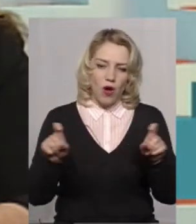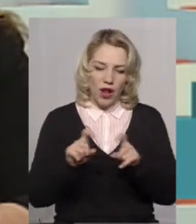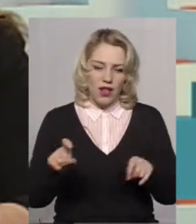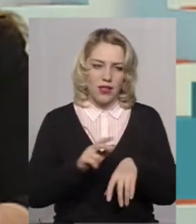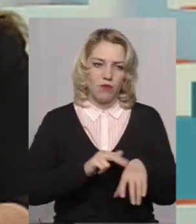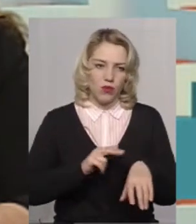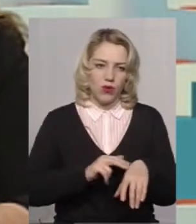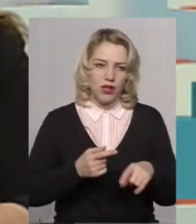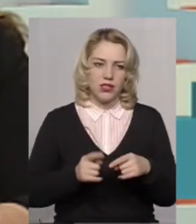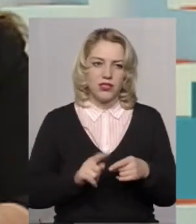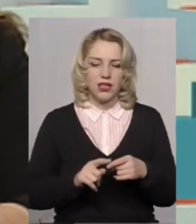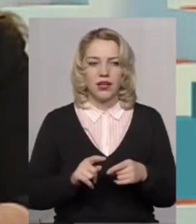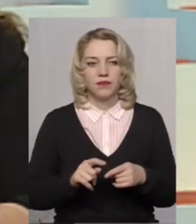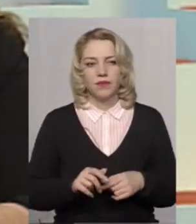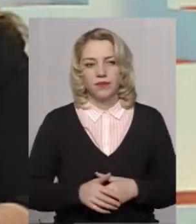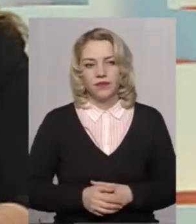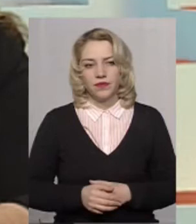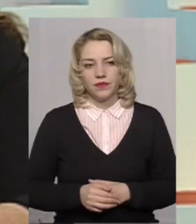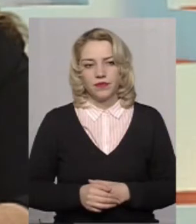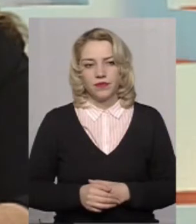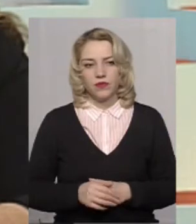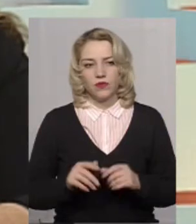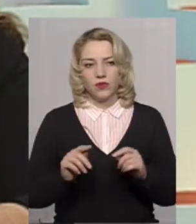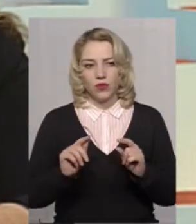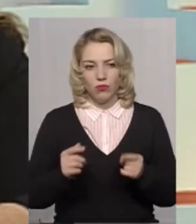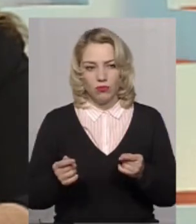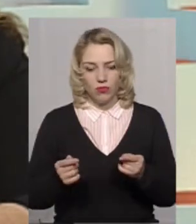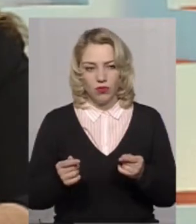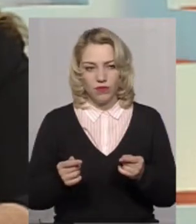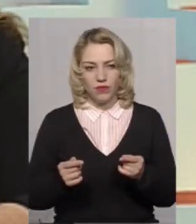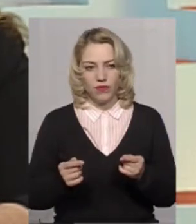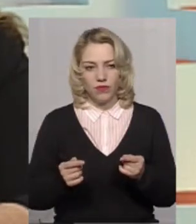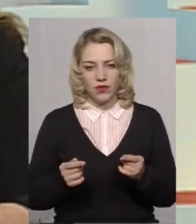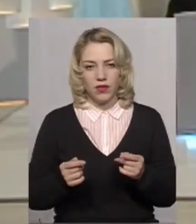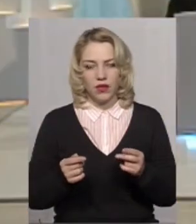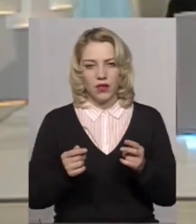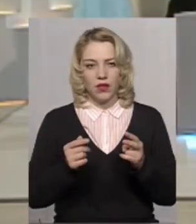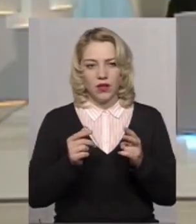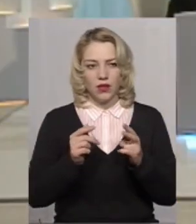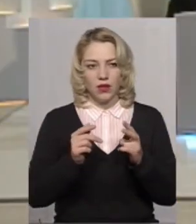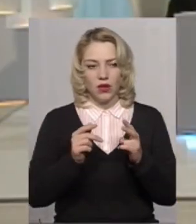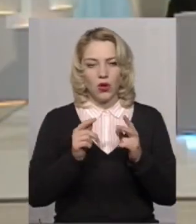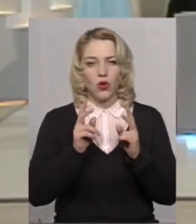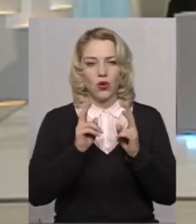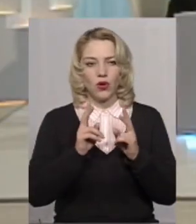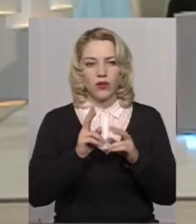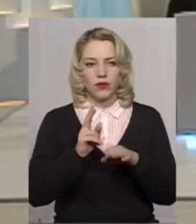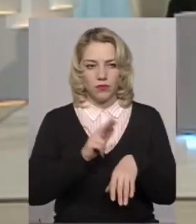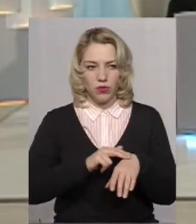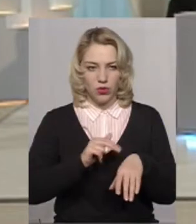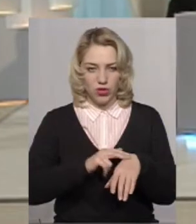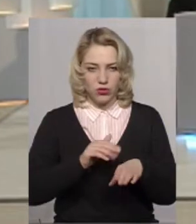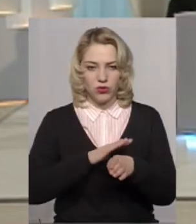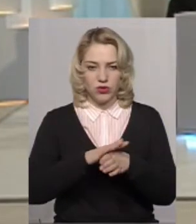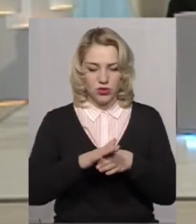немає права здійснювати кваліфікацію правопорушень. Тому... А хто здійснює кваліфікацію? Правоохоронні органи.